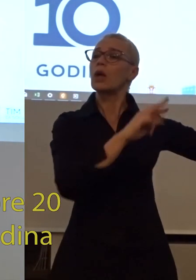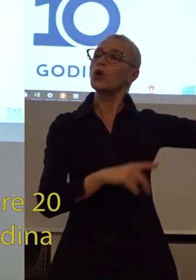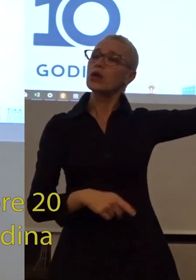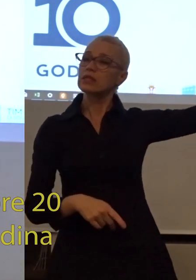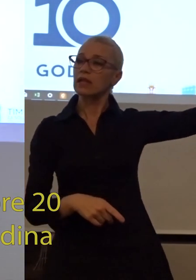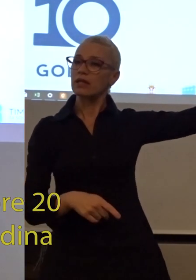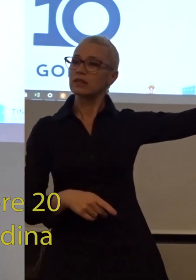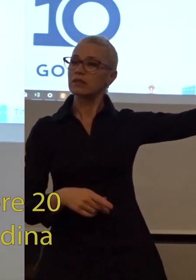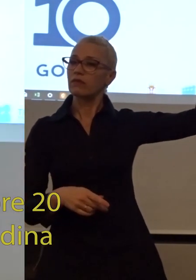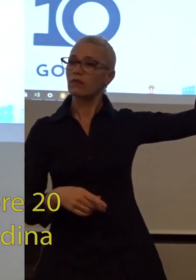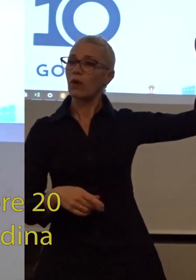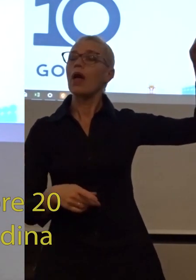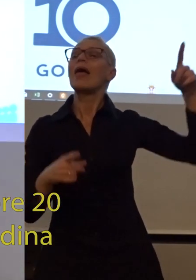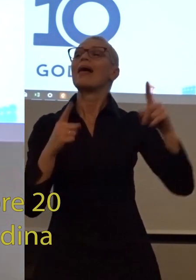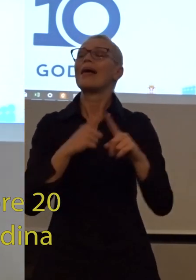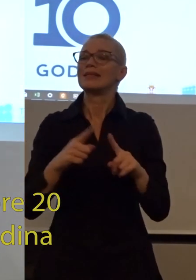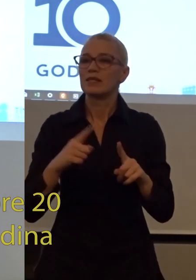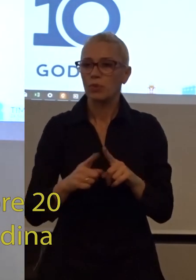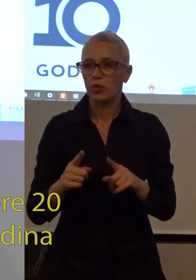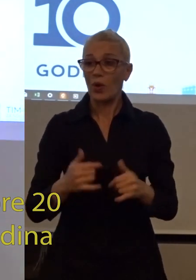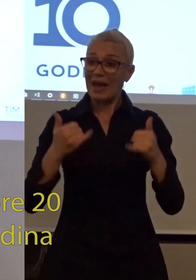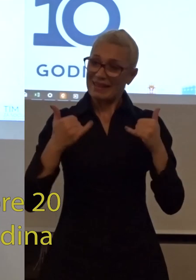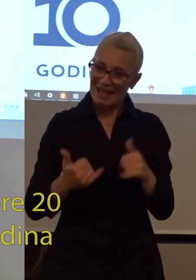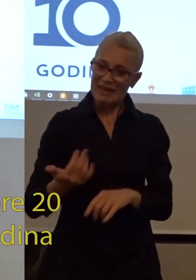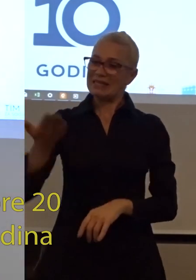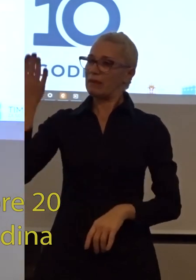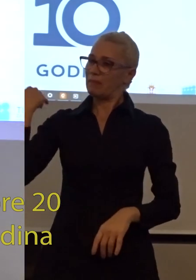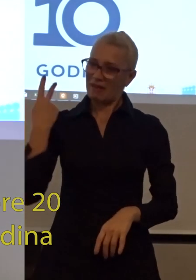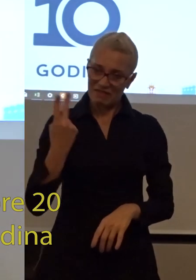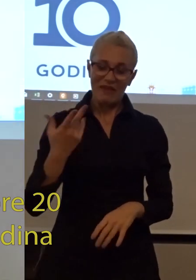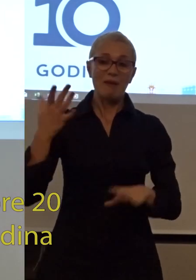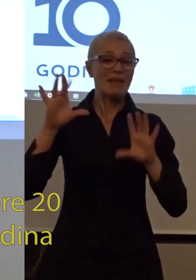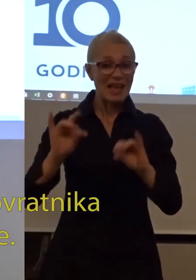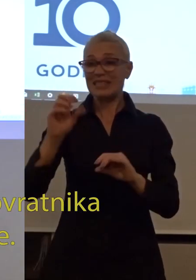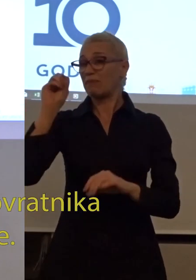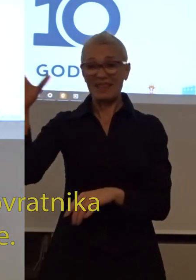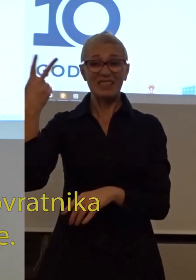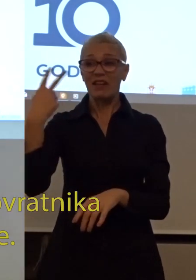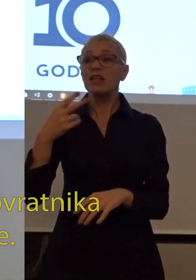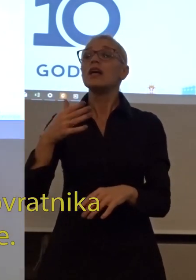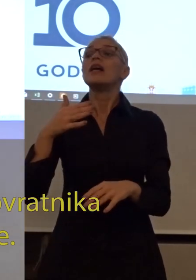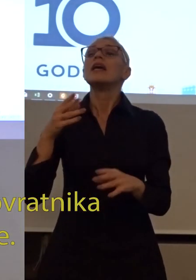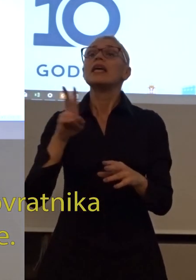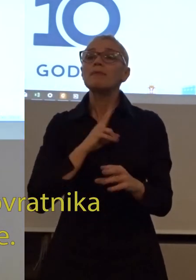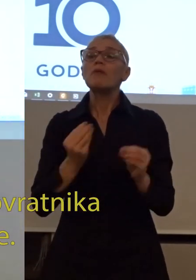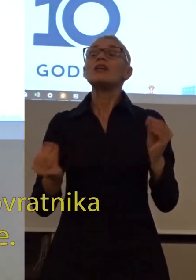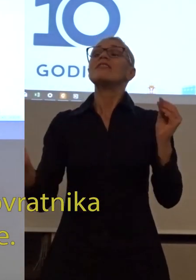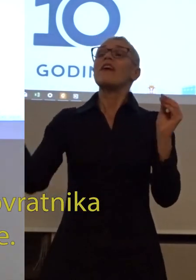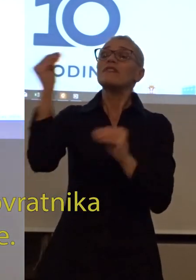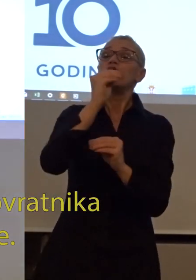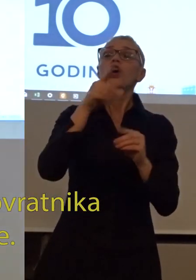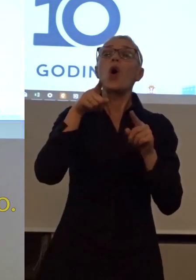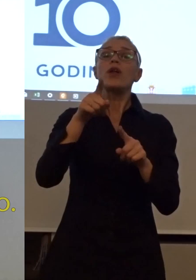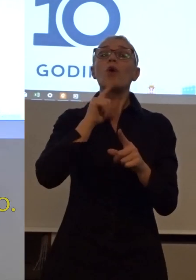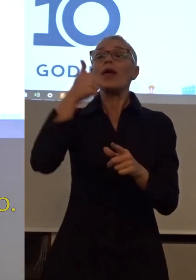E zato i danas, i pre 20, i pre 15, i pre 10 godina, imamo sve veći broj povratnika u